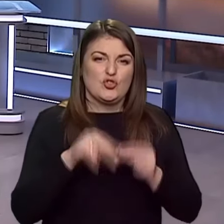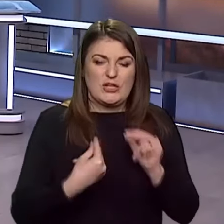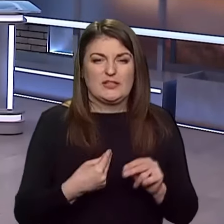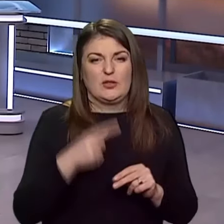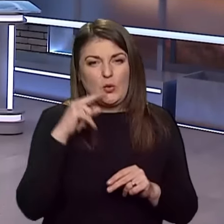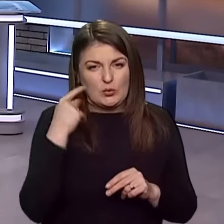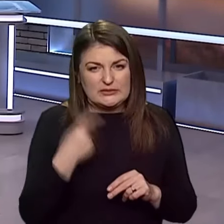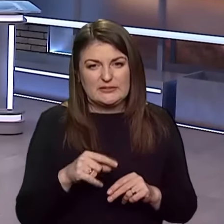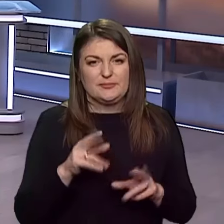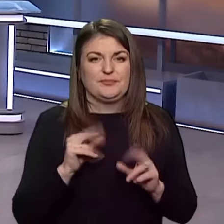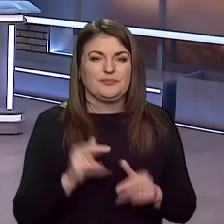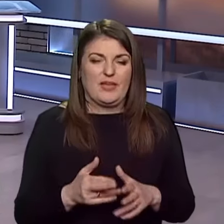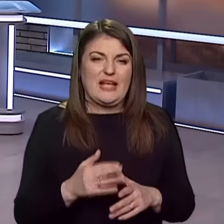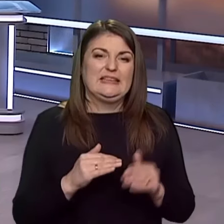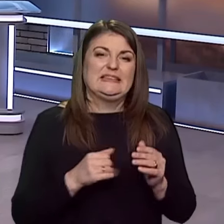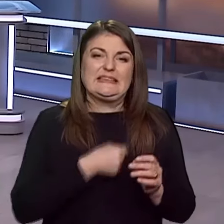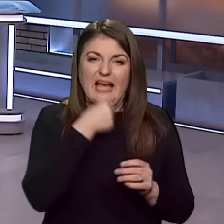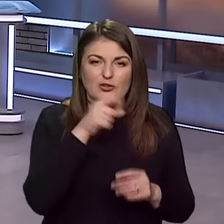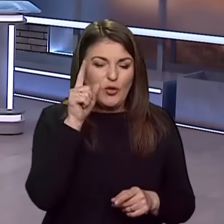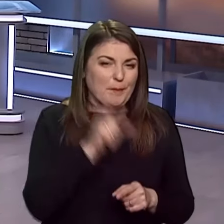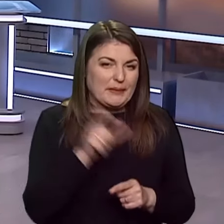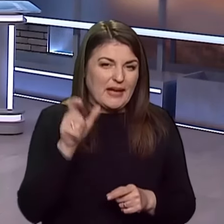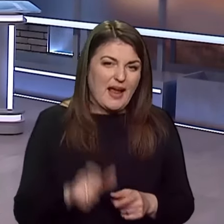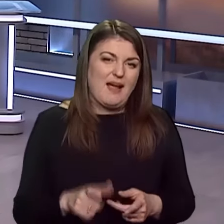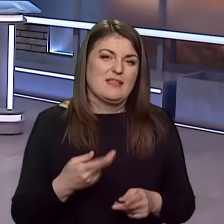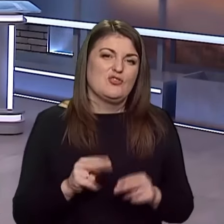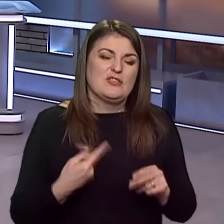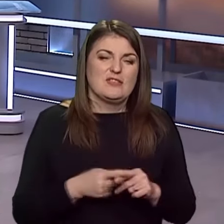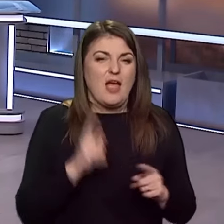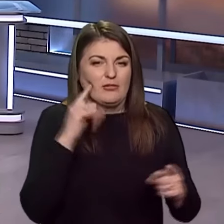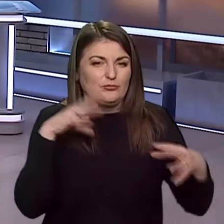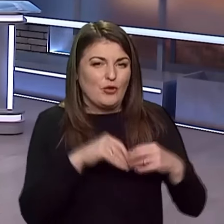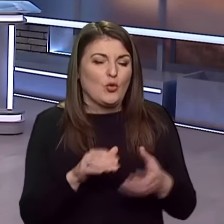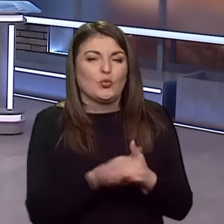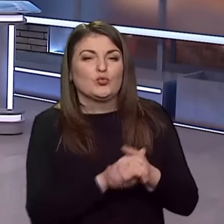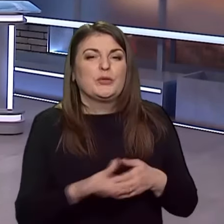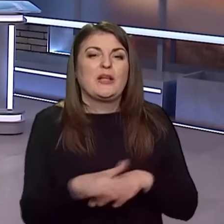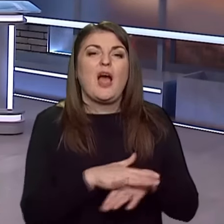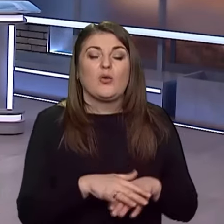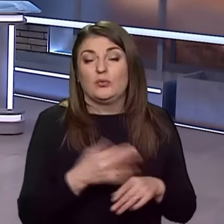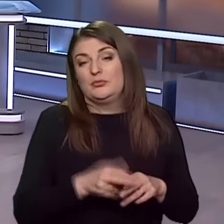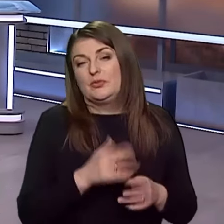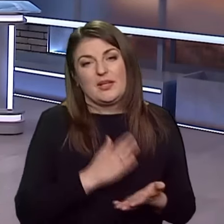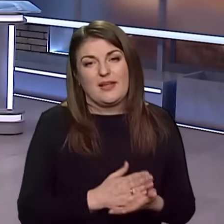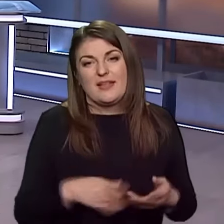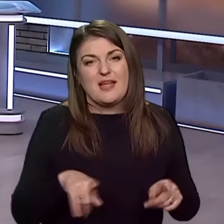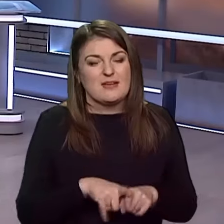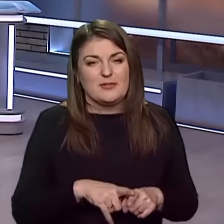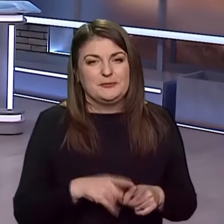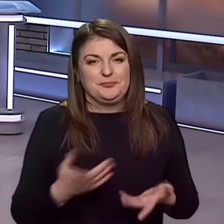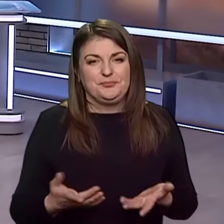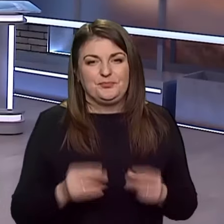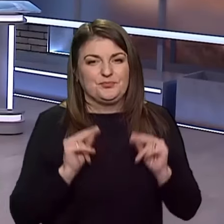Росії як старшого брата, через оцей концепт дружби народів, він, в принципі, є такою